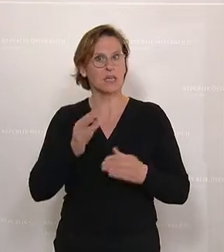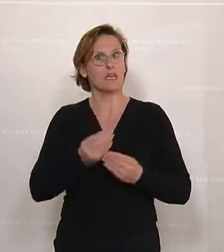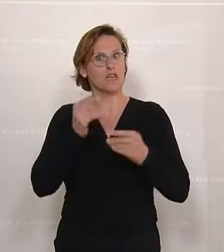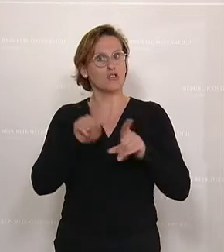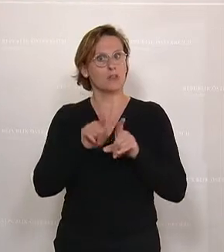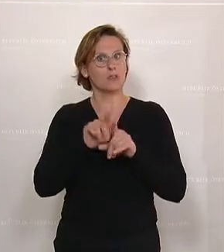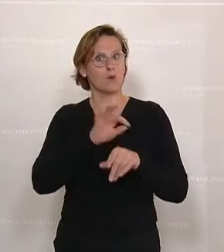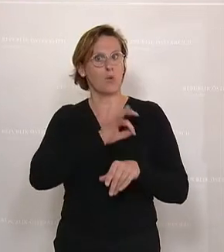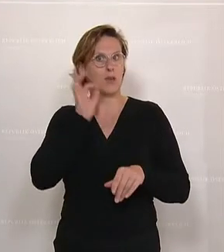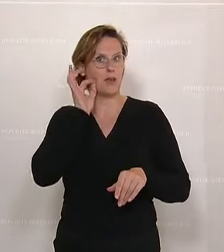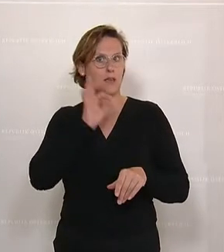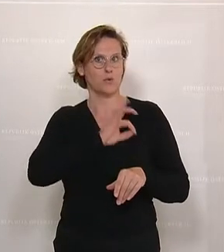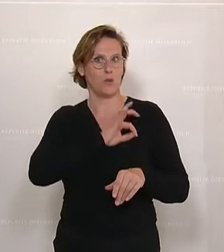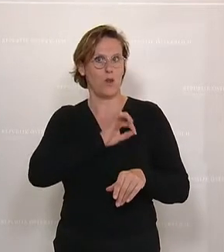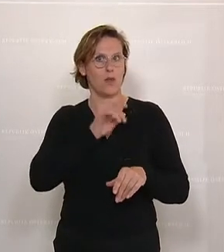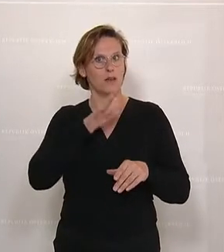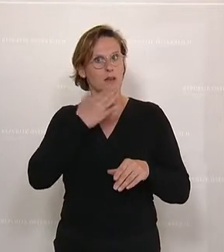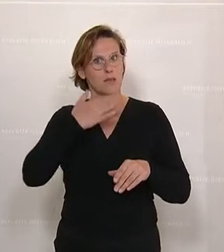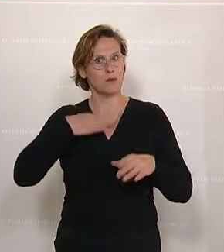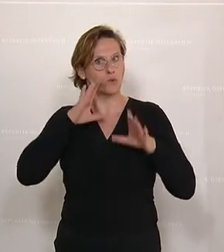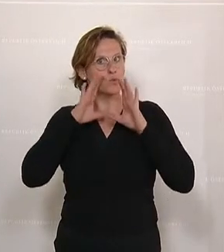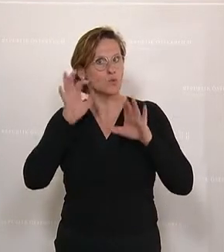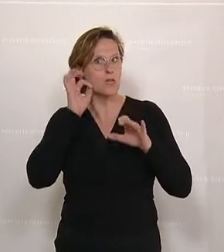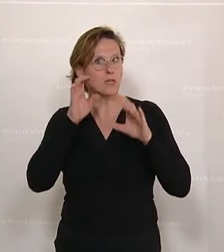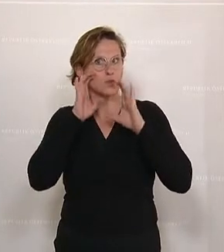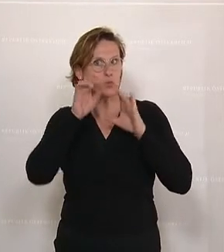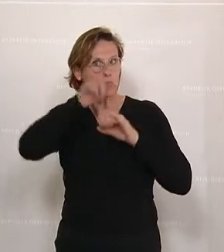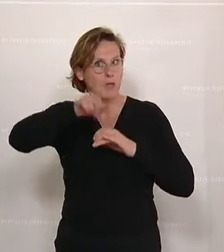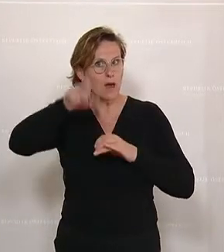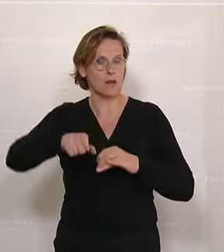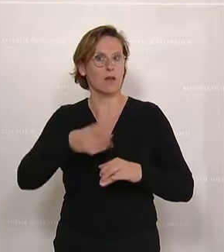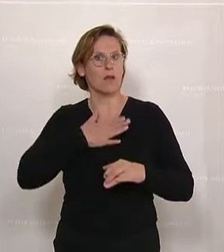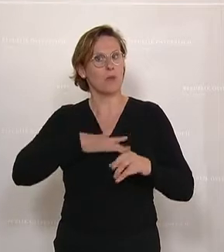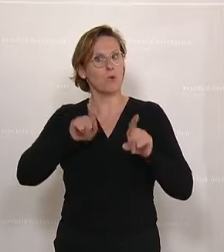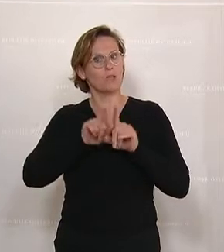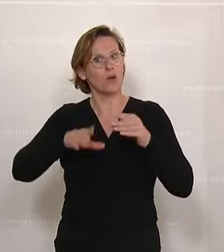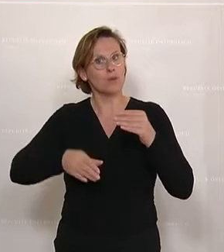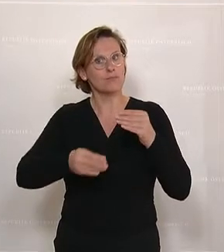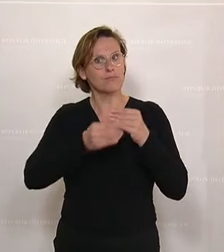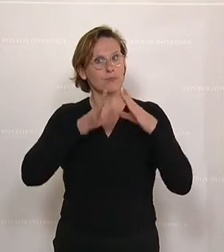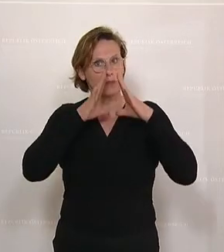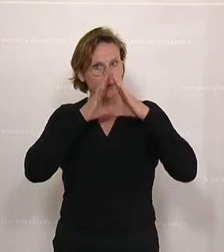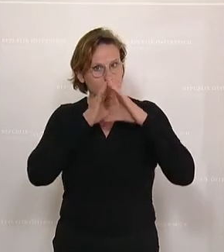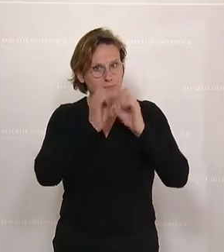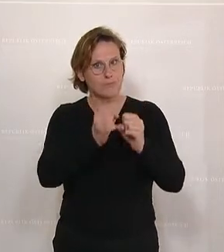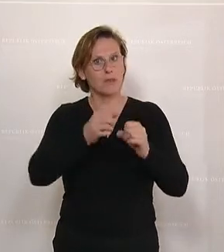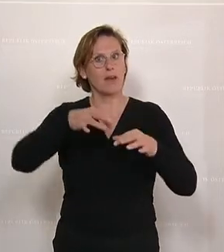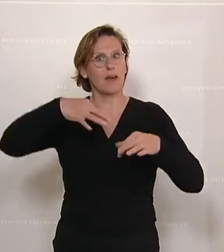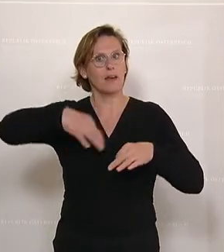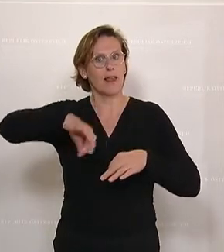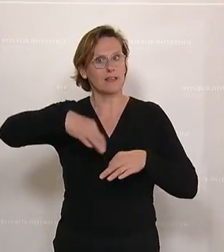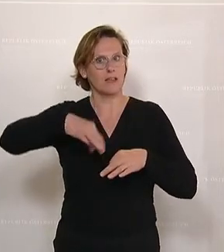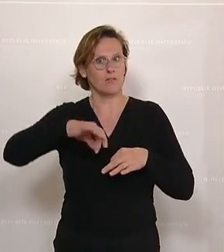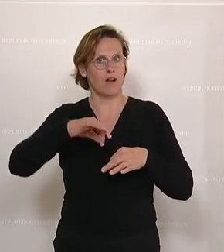Die erste Rednerin ist Justizsprecherin der Grünen, Agnes Secker-Prammer. Ich vor allem auf diesen Teil konzentrieren, der die Rechtsanwaltsordnung betrifft.